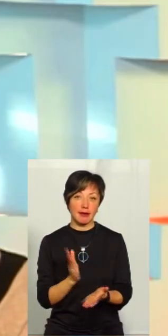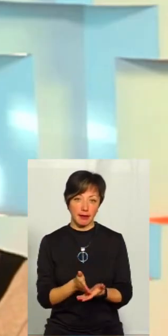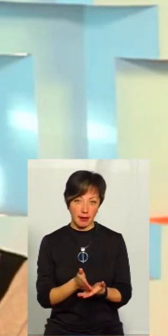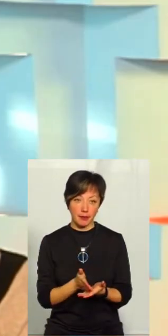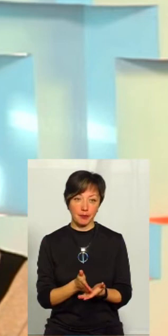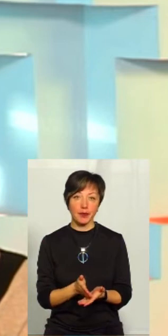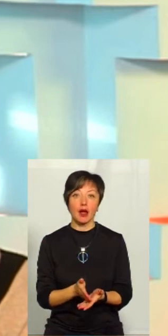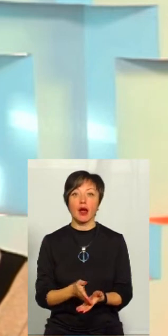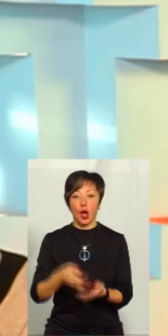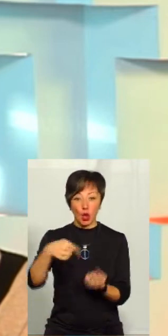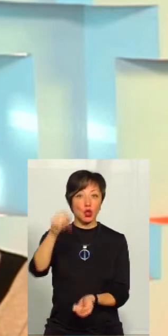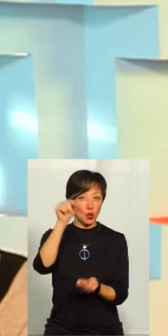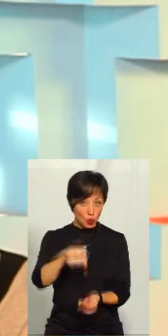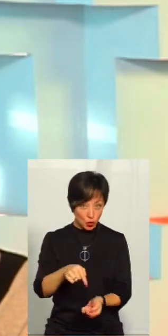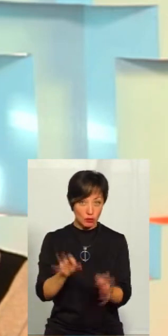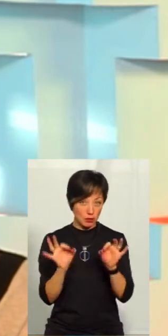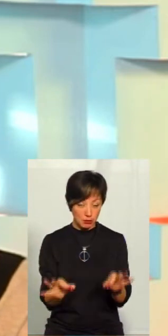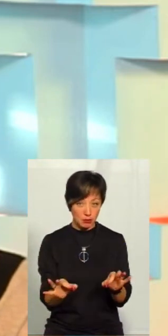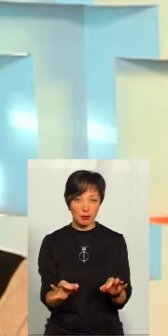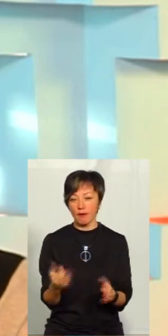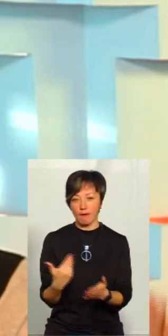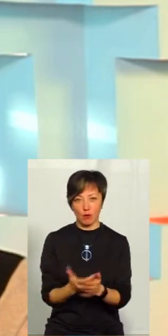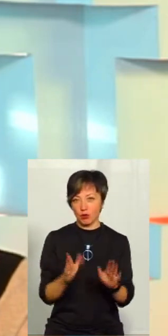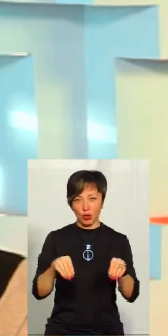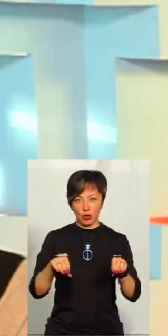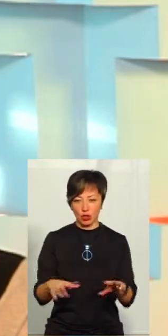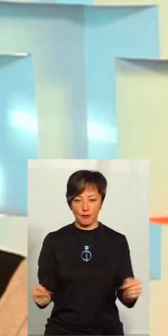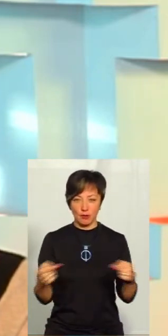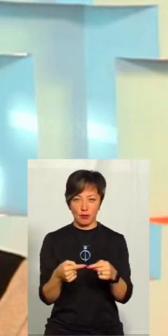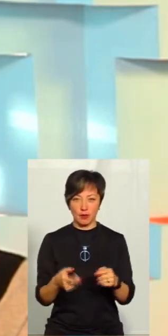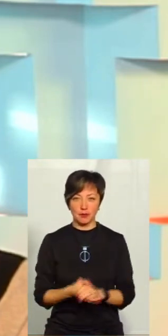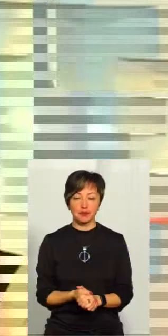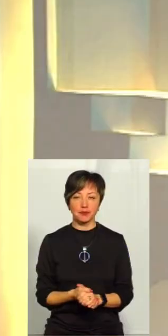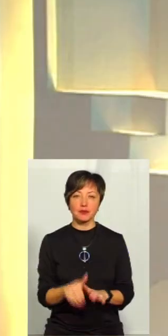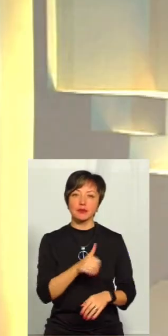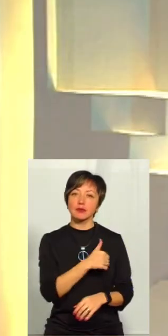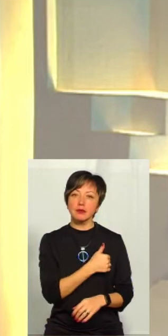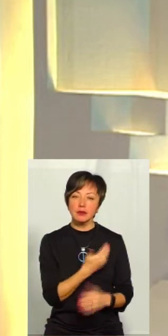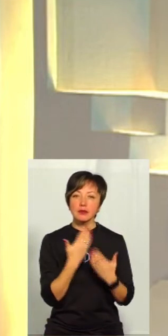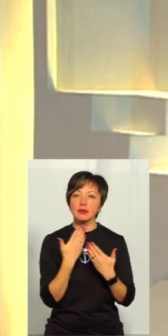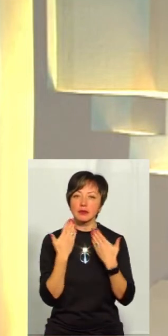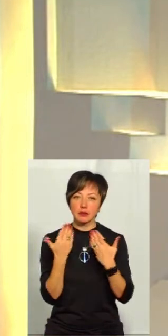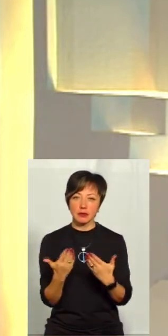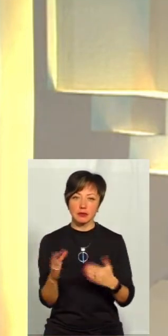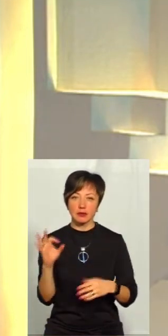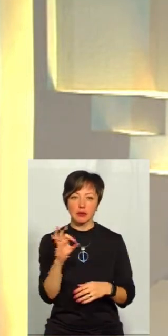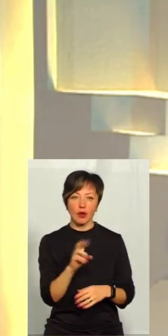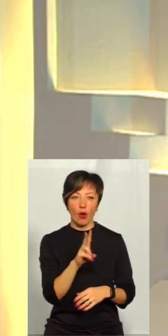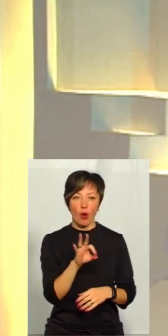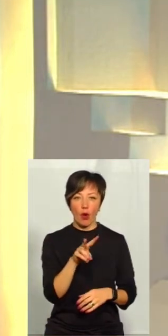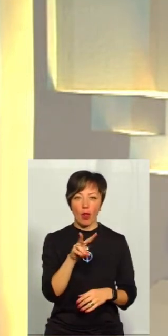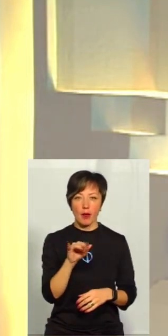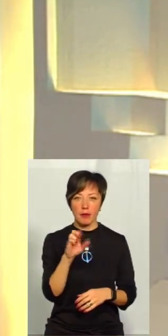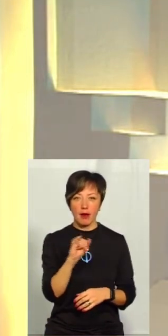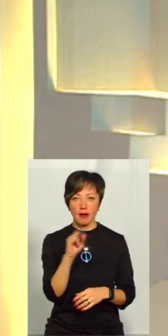слушними, то буде рішення відповідне. От хотіла вже запитати за Колебаєвського